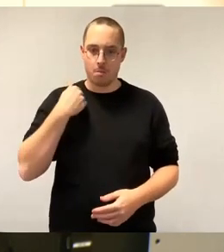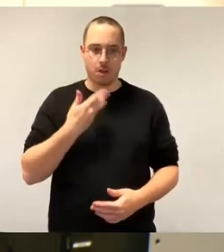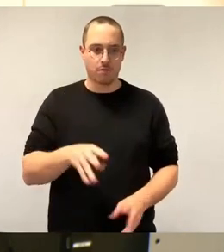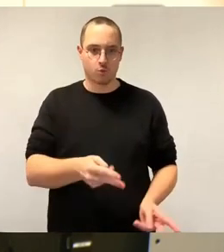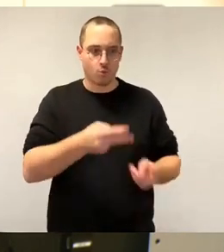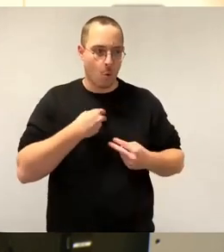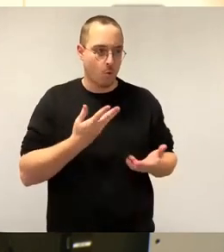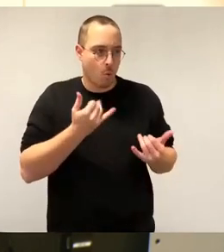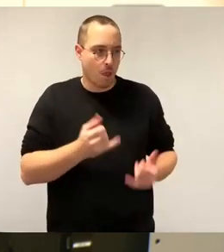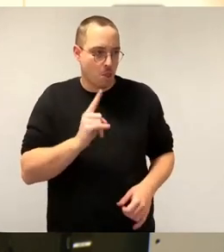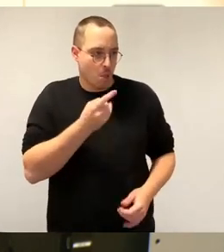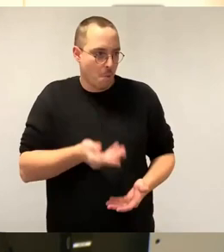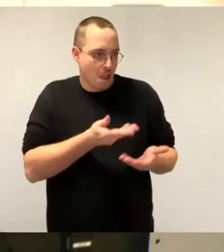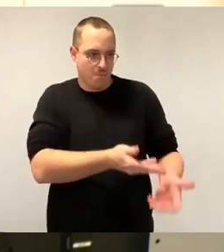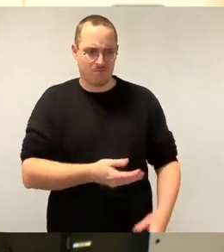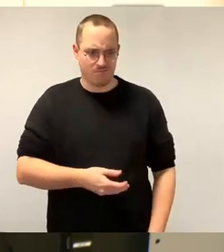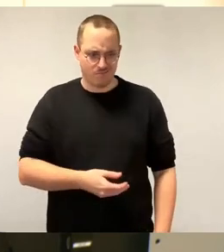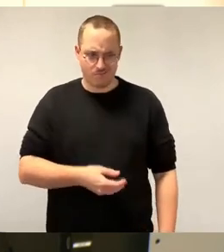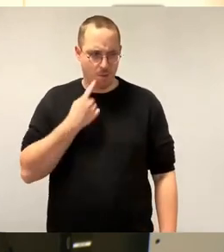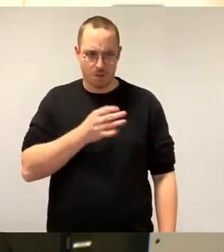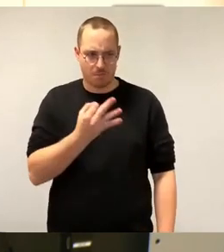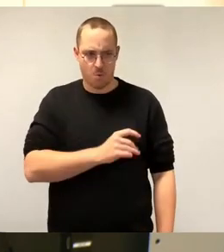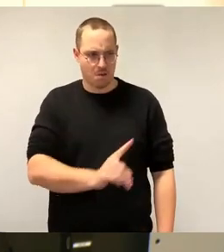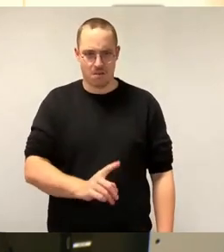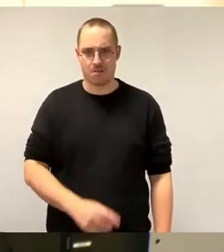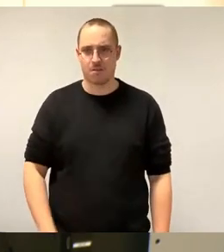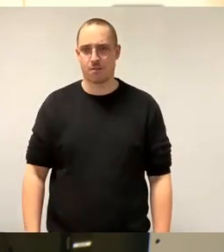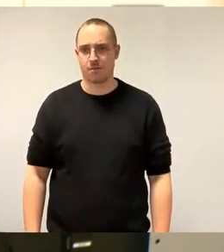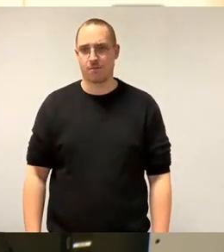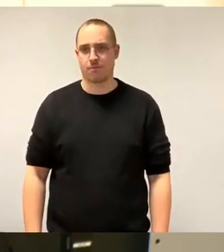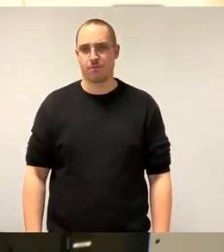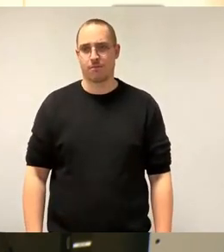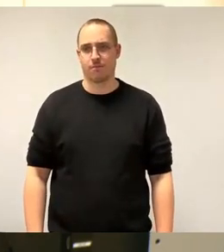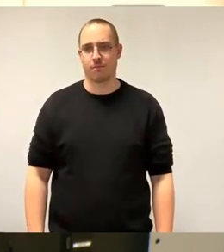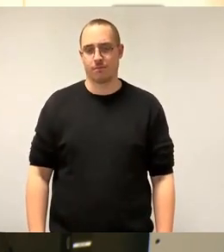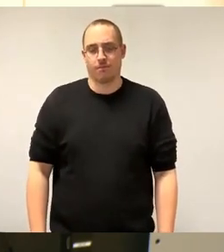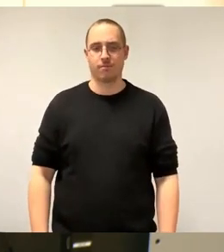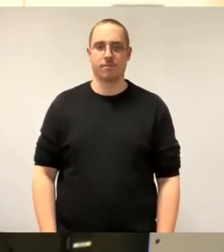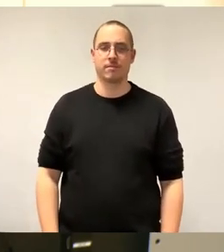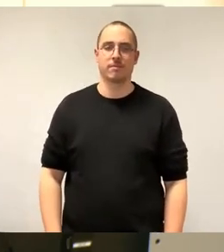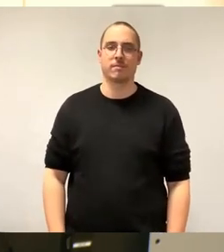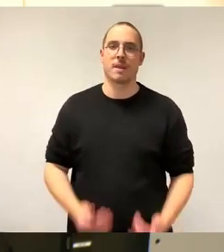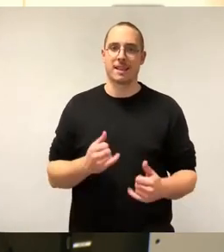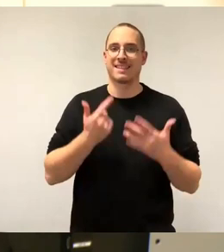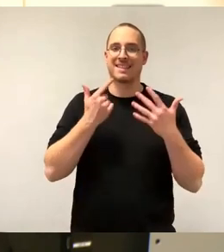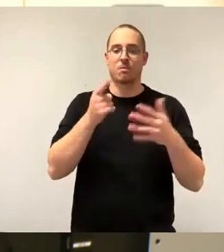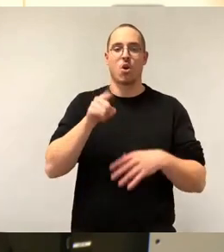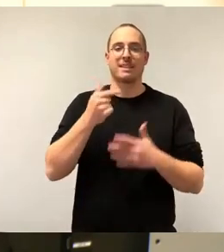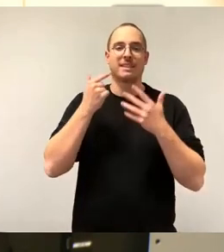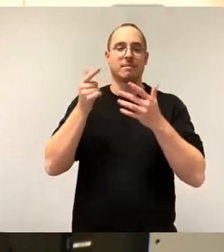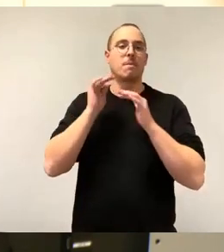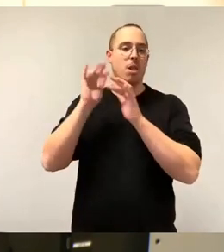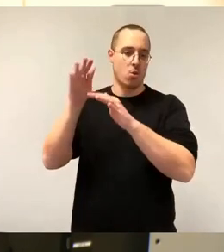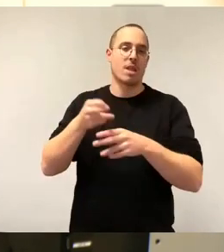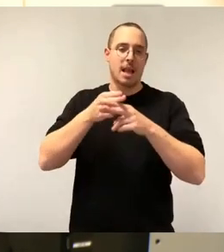nachgedacht und haben gesehen, dass bei dem Vonovia-Ankauf diese 7,7 Millionen eben noch übrig sind. Deswegen haben wir auch in einem Antrag, der schon im